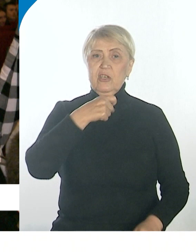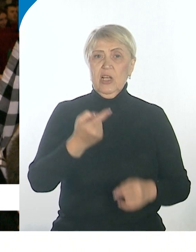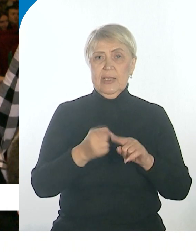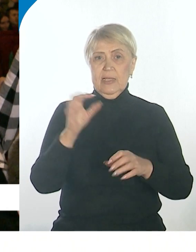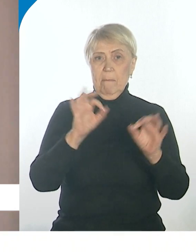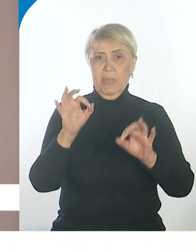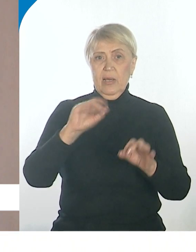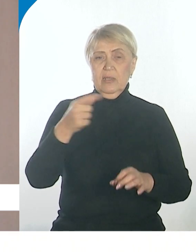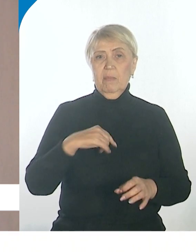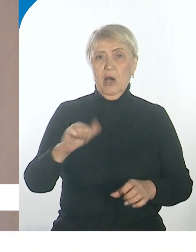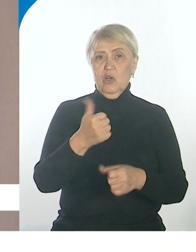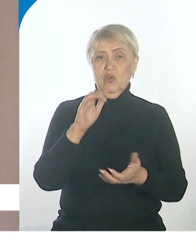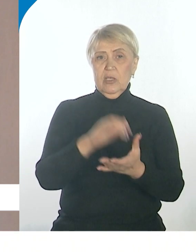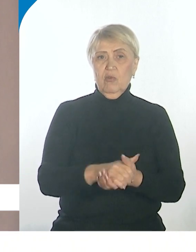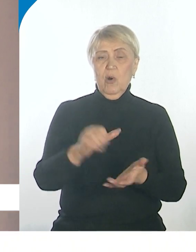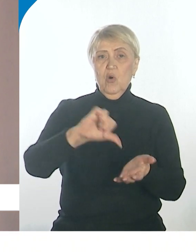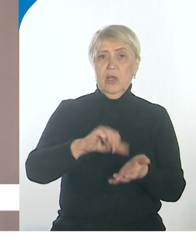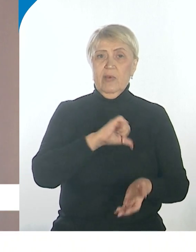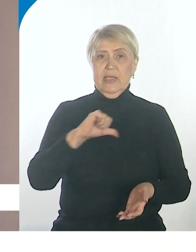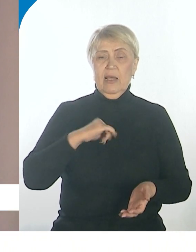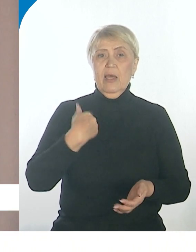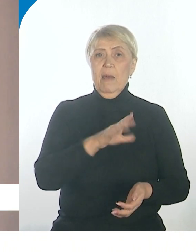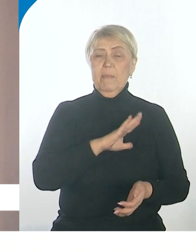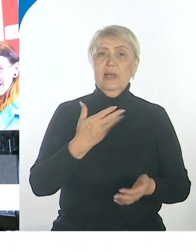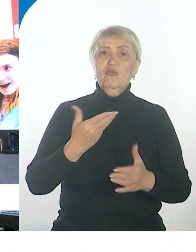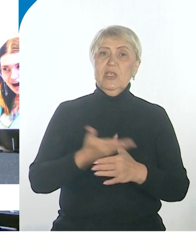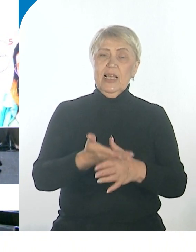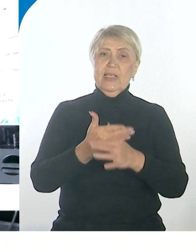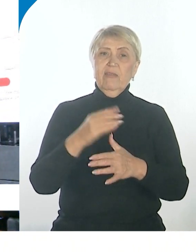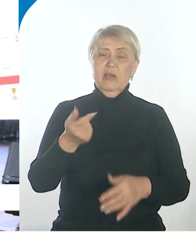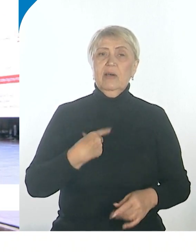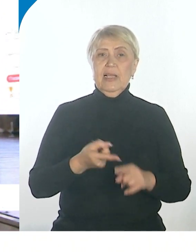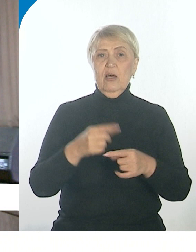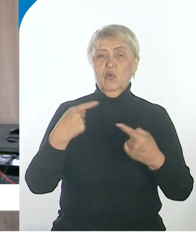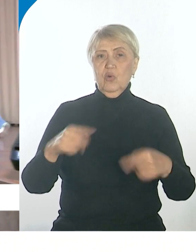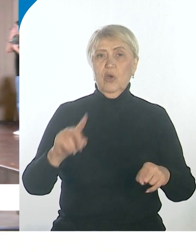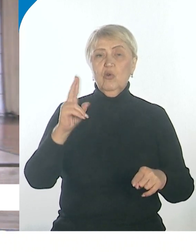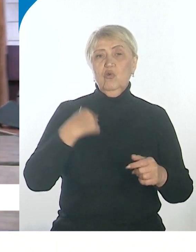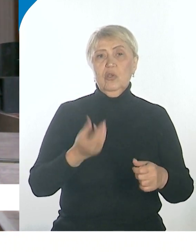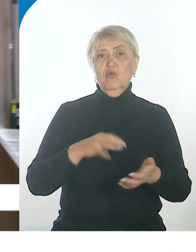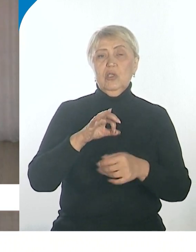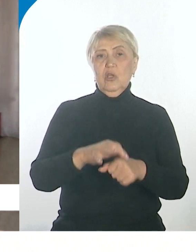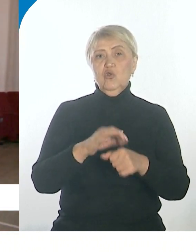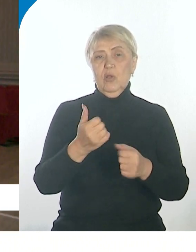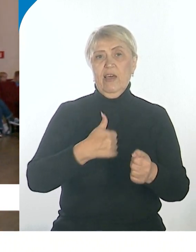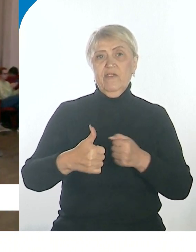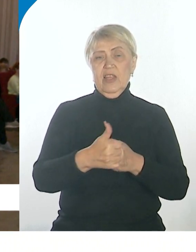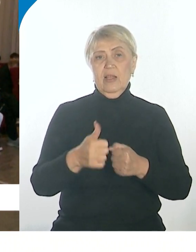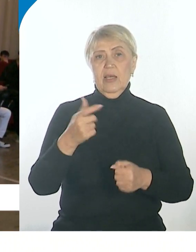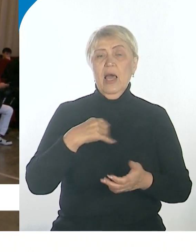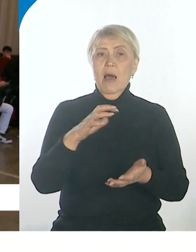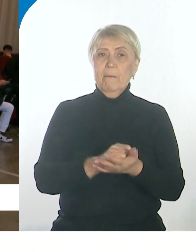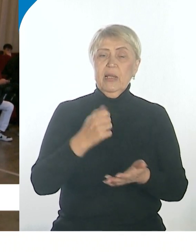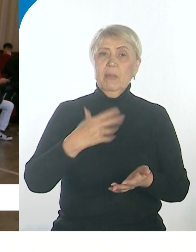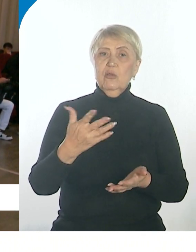знакомы. Участвовали сами и были наставниками для других. А кто-то даже дошел до финала в прошлые годы. Я принимал